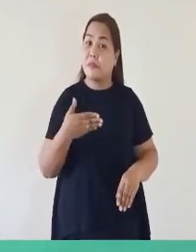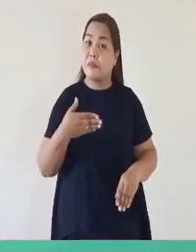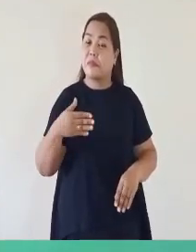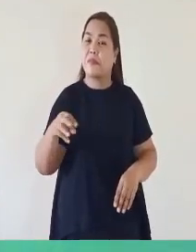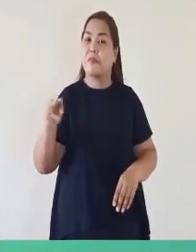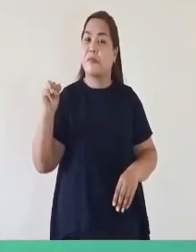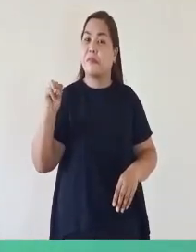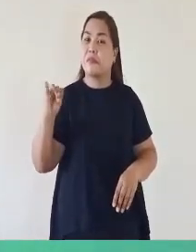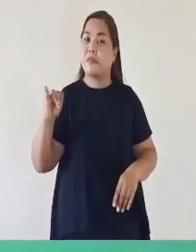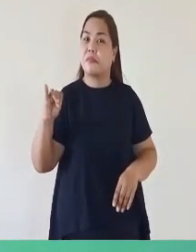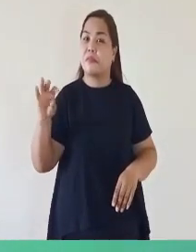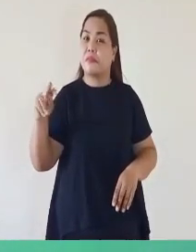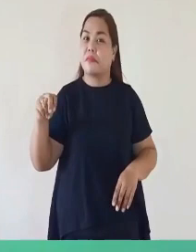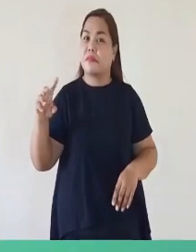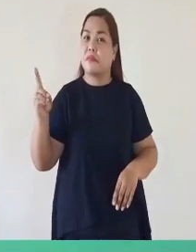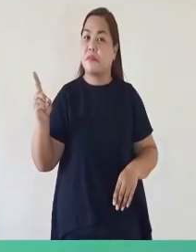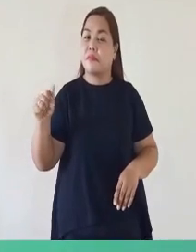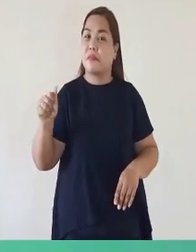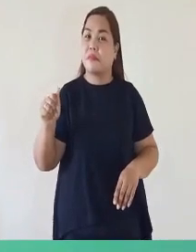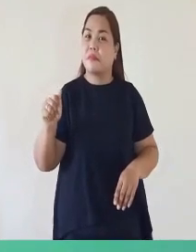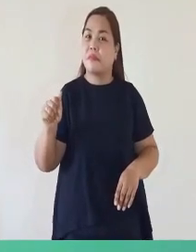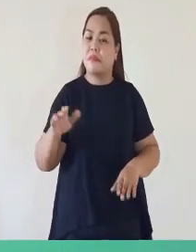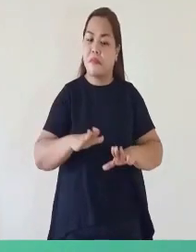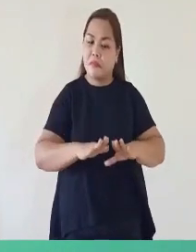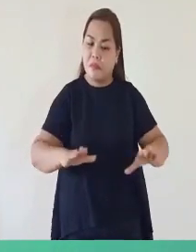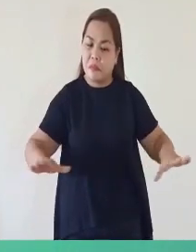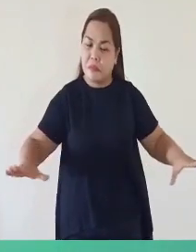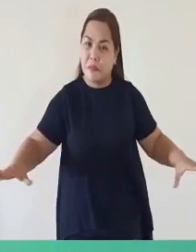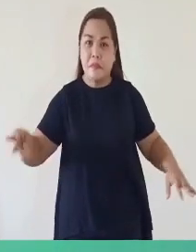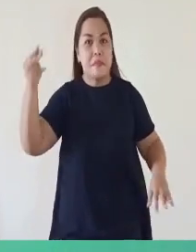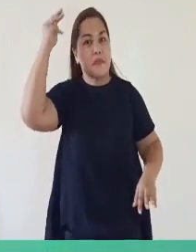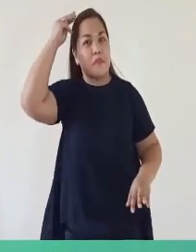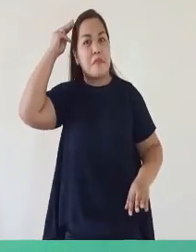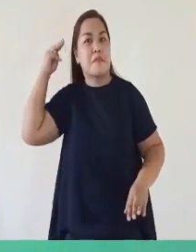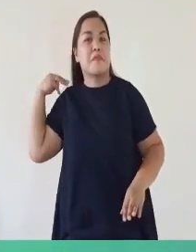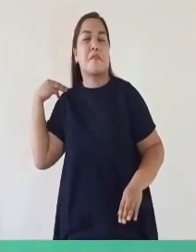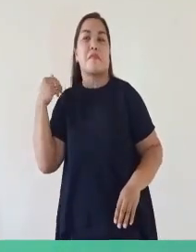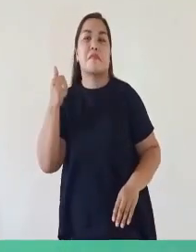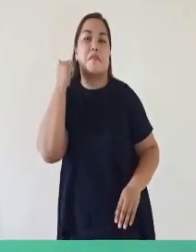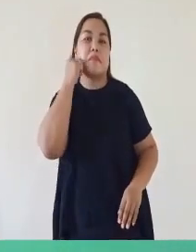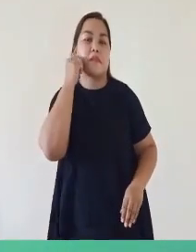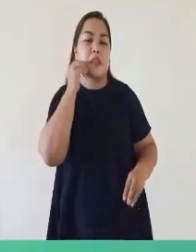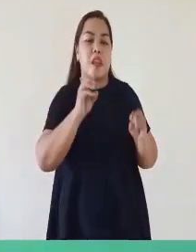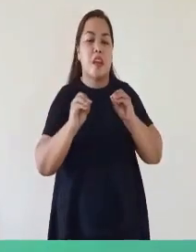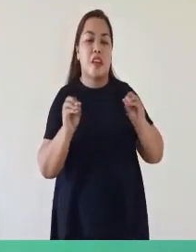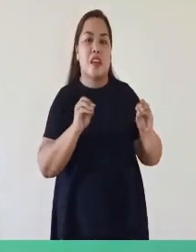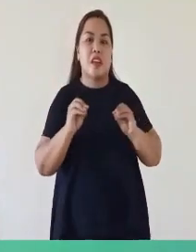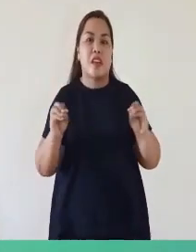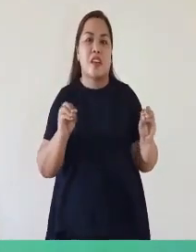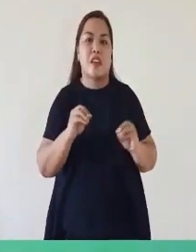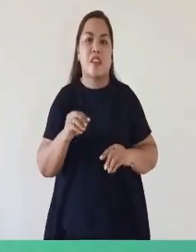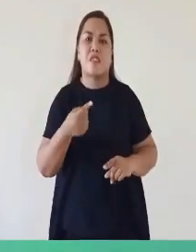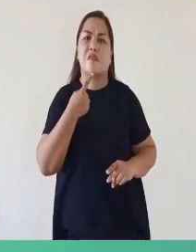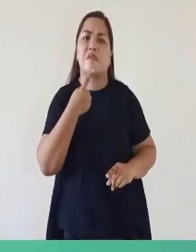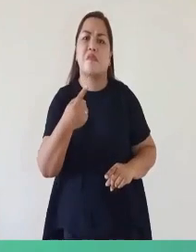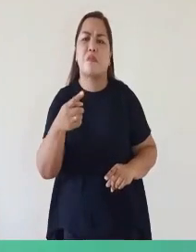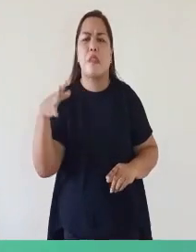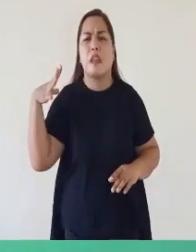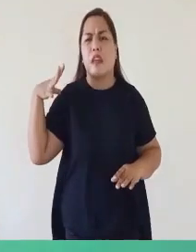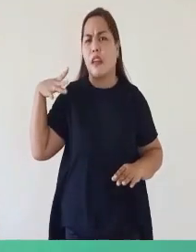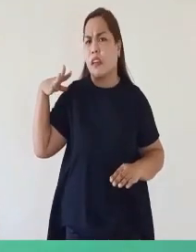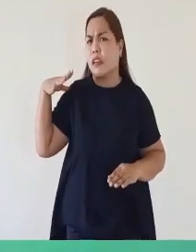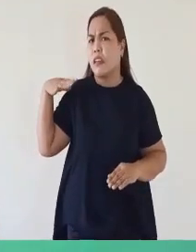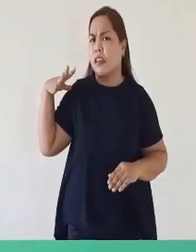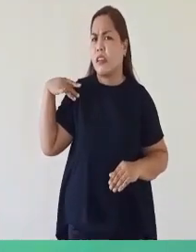Itong batang si Maya Tuwing utusan Laging sagot ay Mamaya